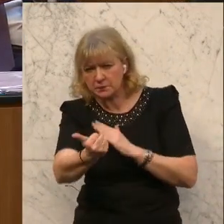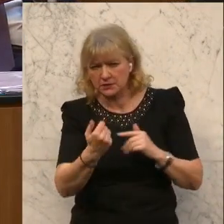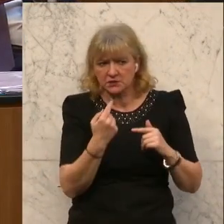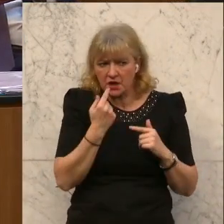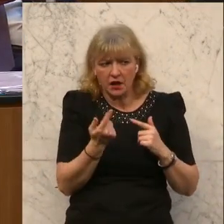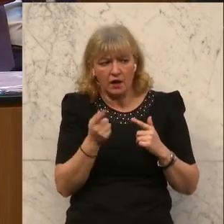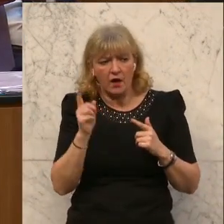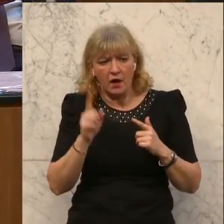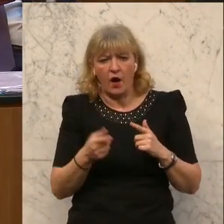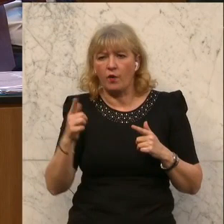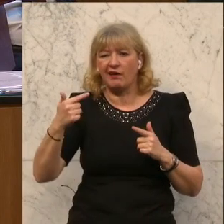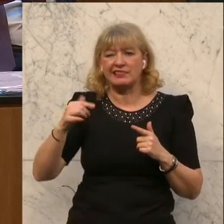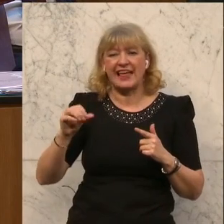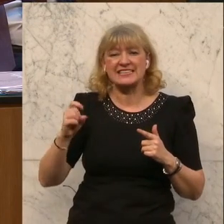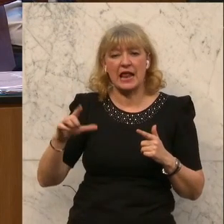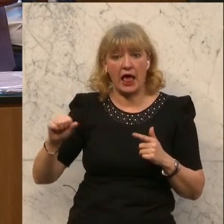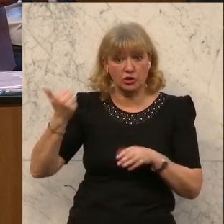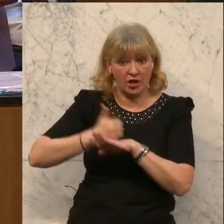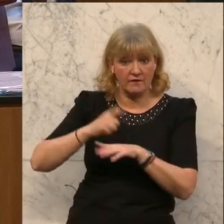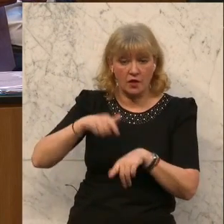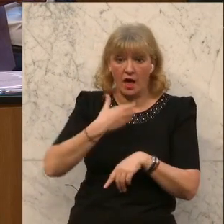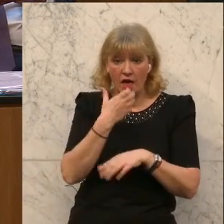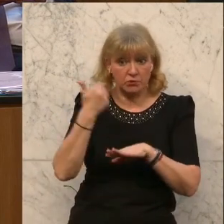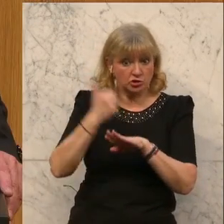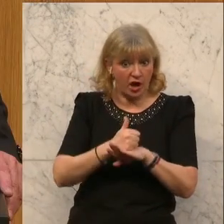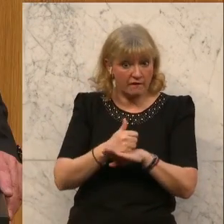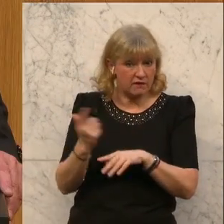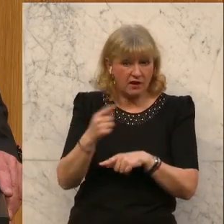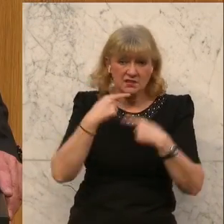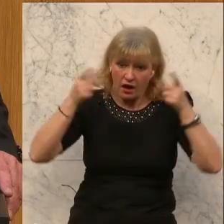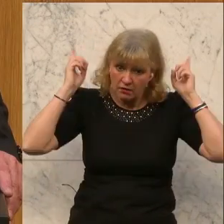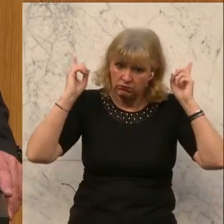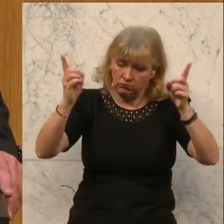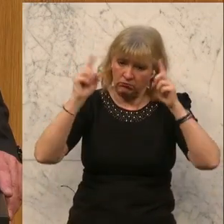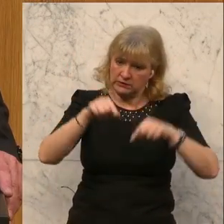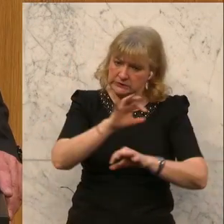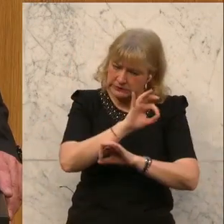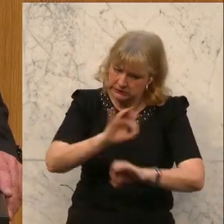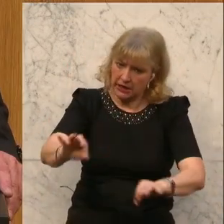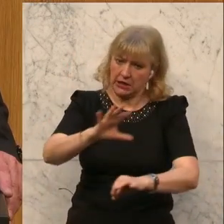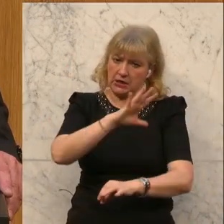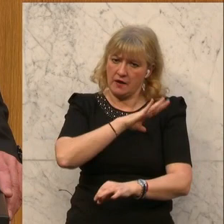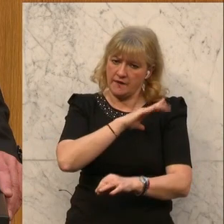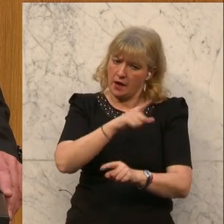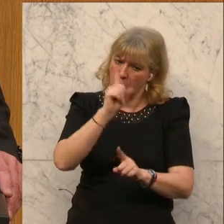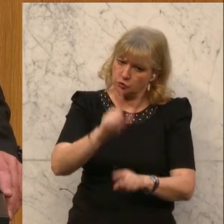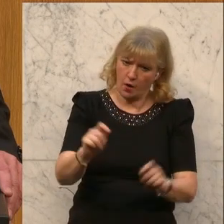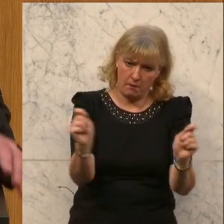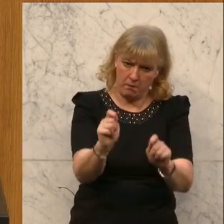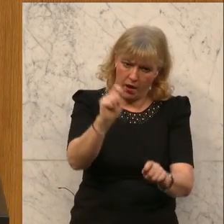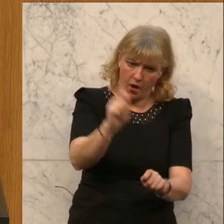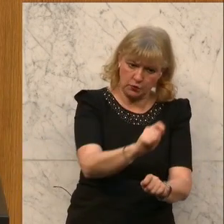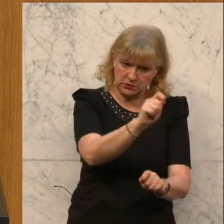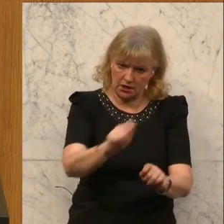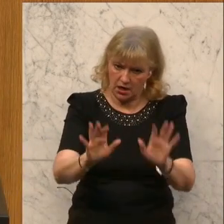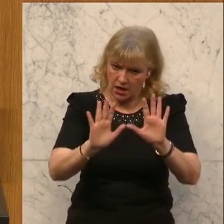anderem ist es doch auch der Tesla-Chef und der Apple-Chef, sagen, dass das ganz etwas Gefährliches ist und dass man das aussetzen sollte. Deshalb glaube